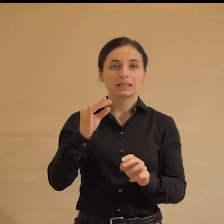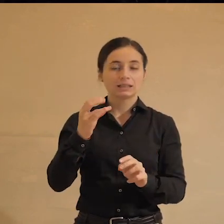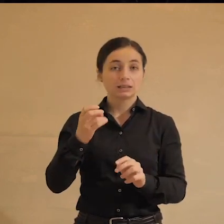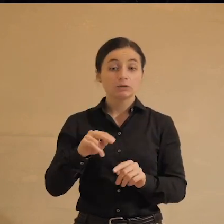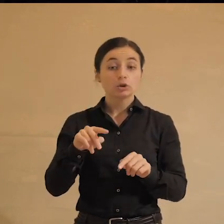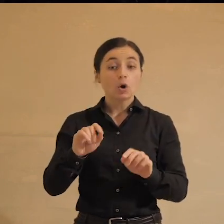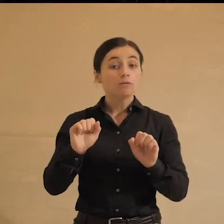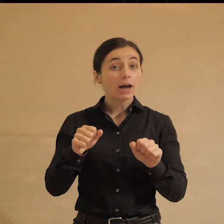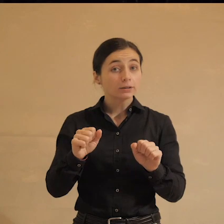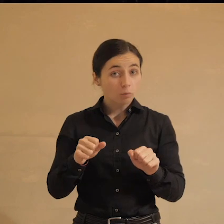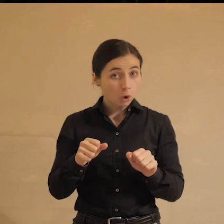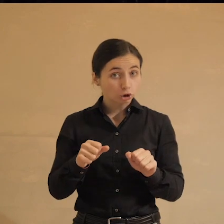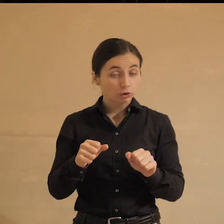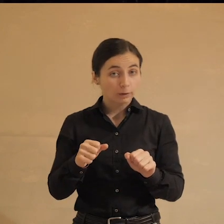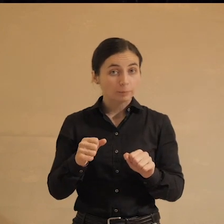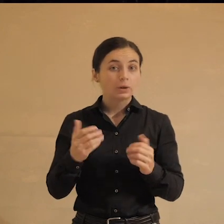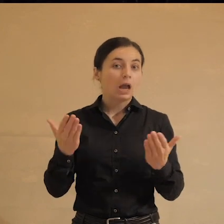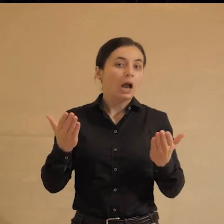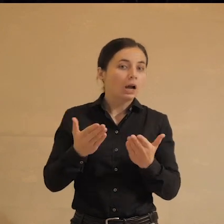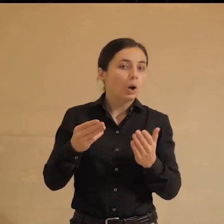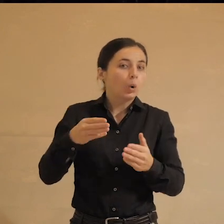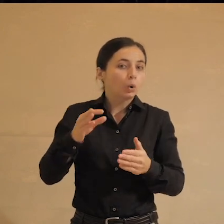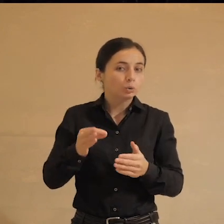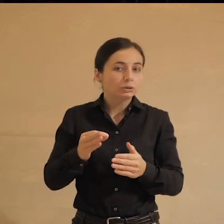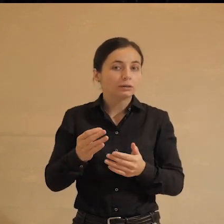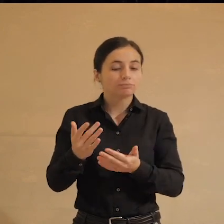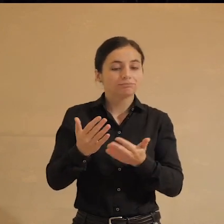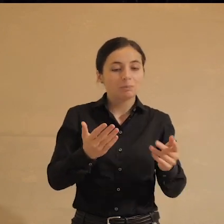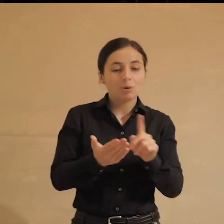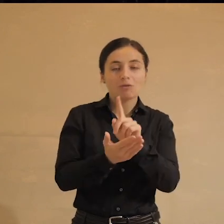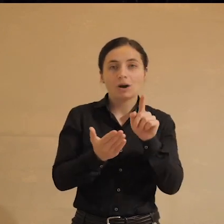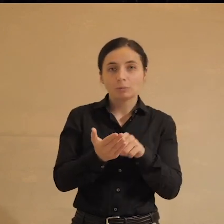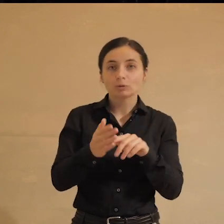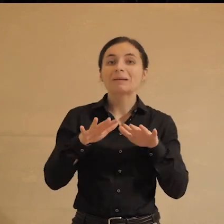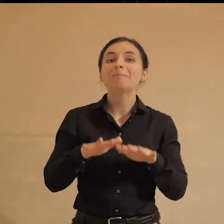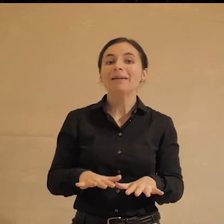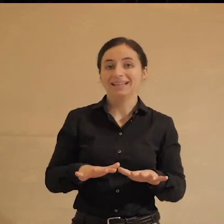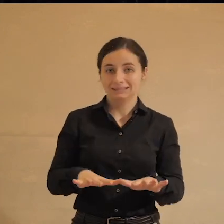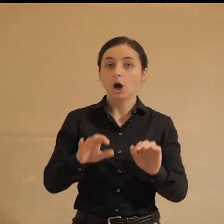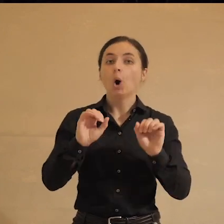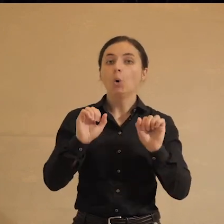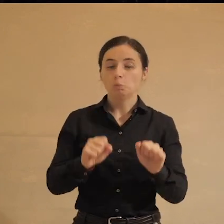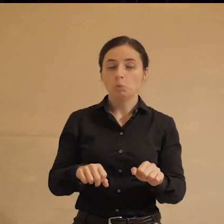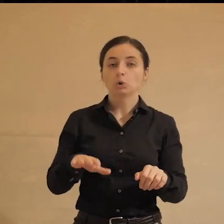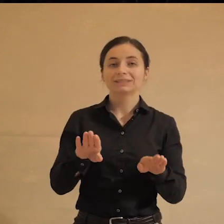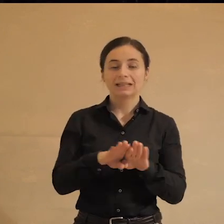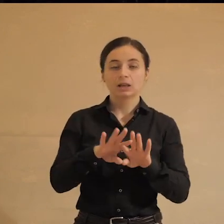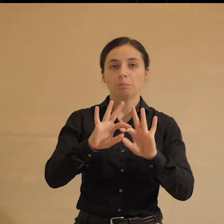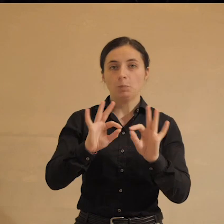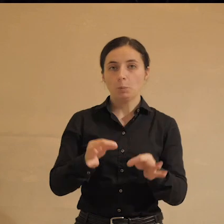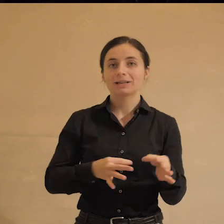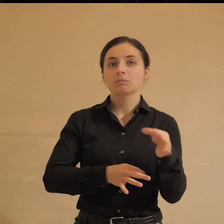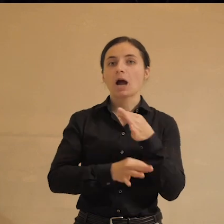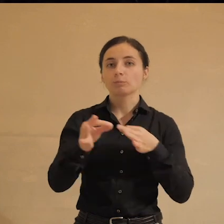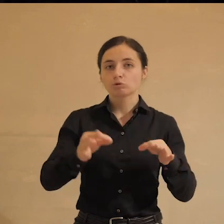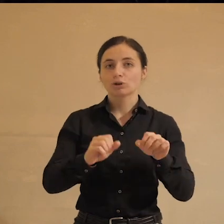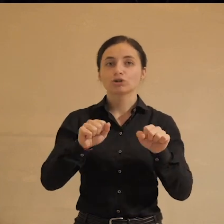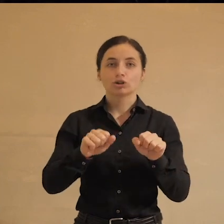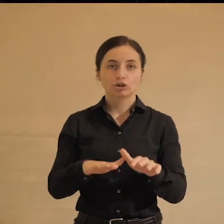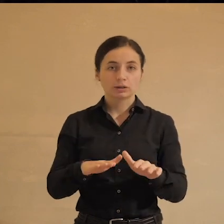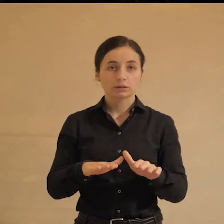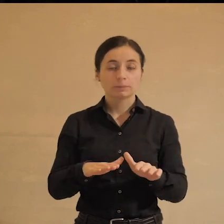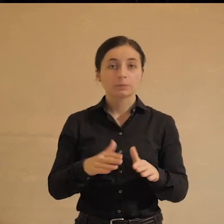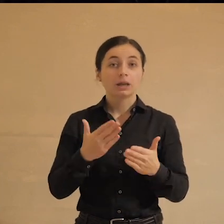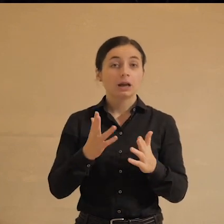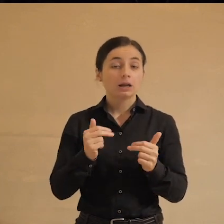то, возможно, какой-то набор вопросов, опять же, например, местных, может таким образом обсуждаться и решаться. Ведь